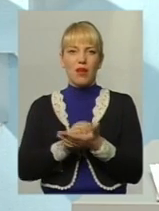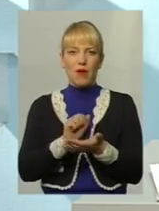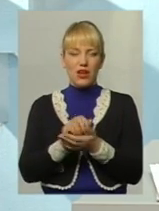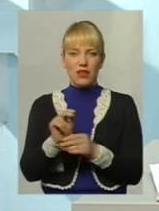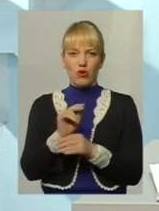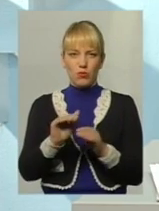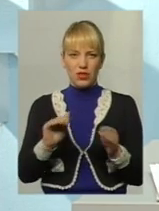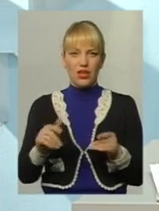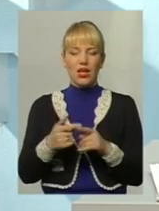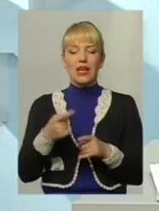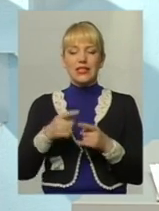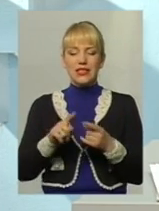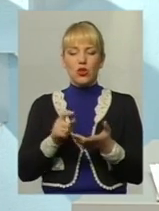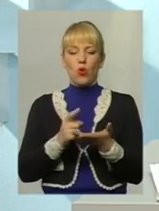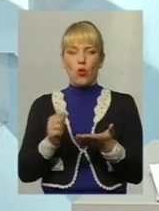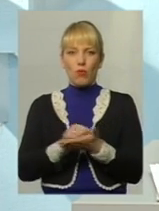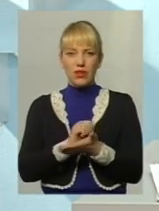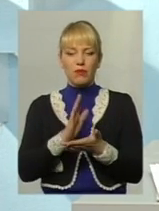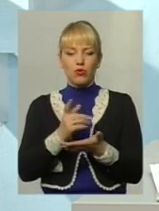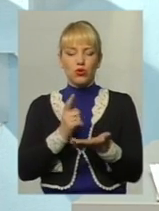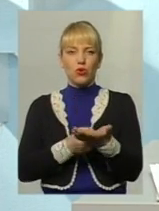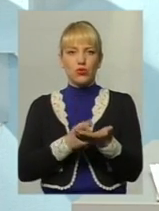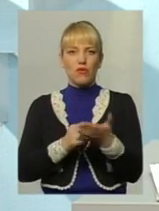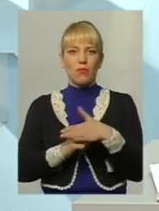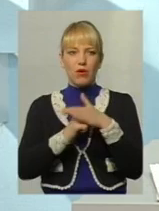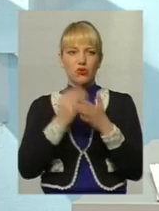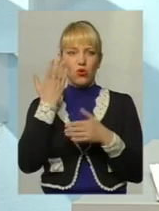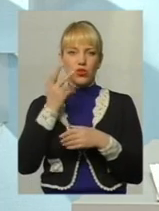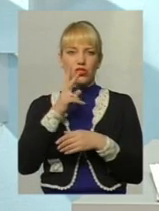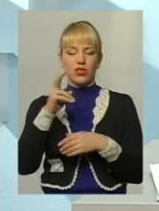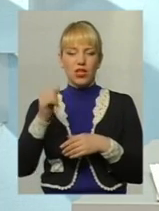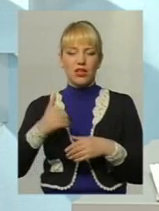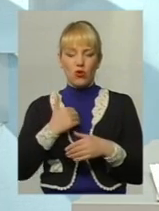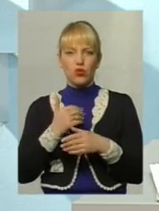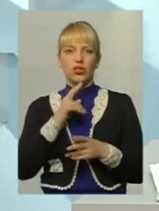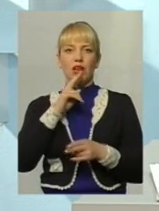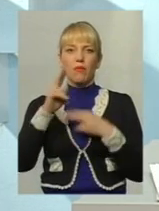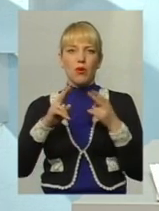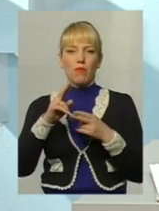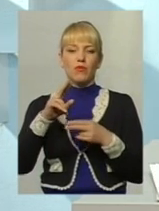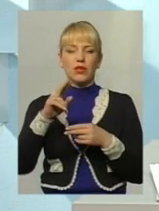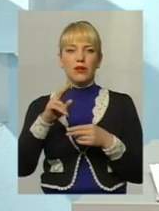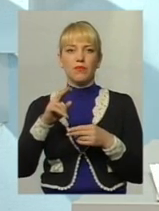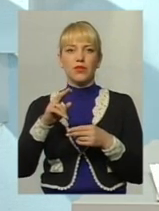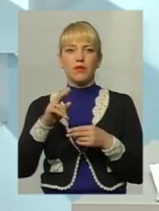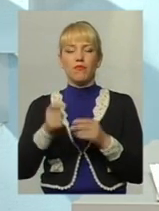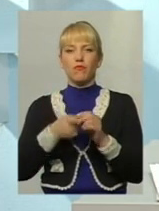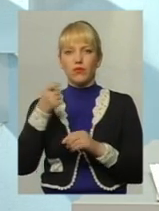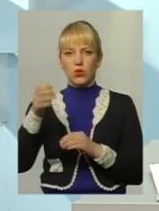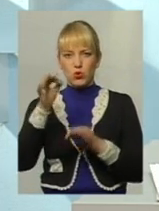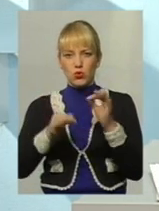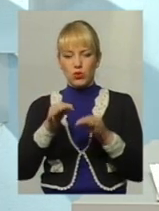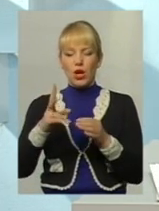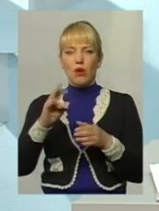подальшому будуть навіть доказовою базою для того, коли жінка захоче звернутися з позовом про позбавлення такого чоловіка батьківських прав,